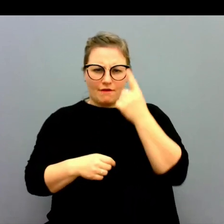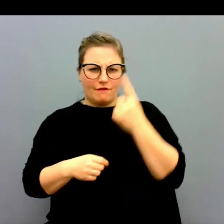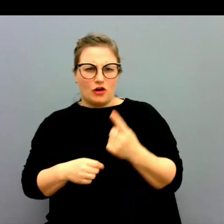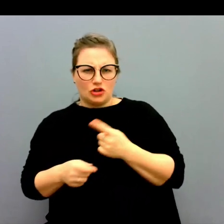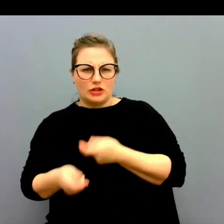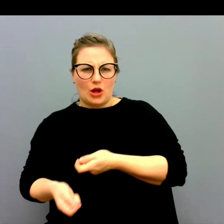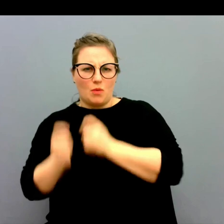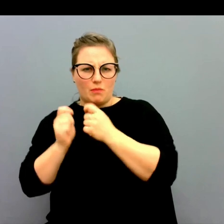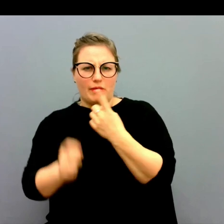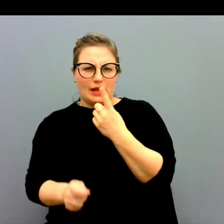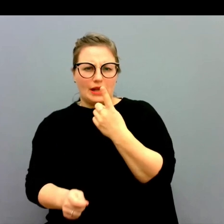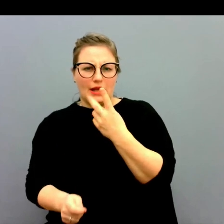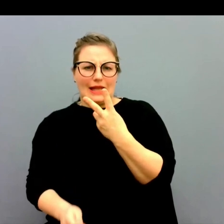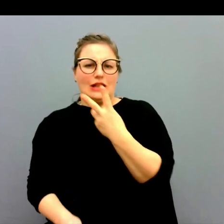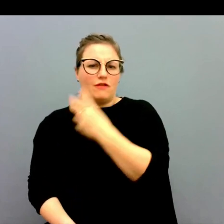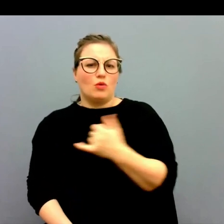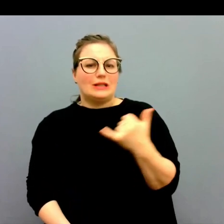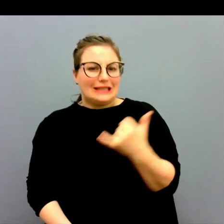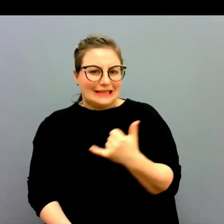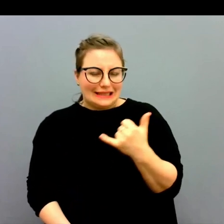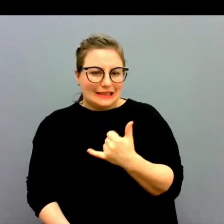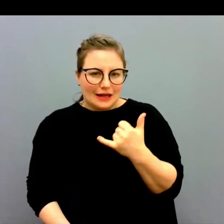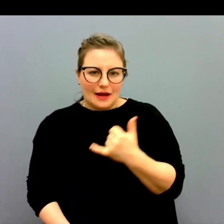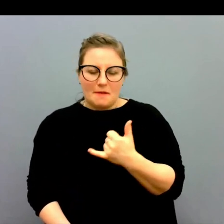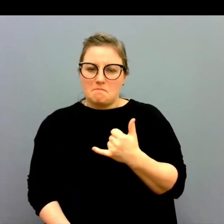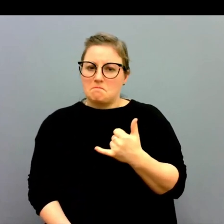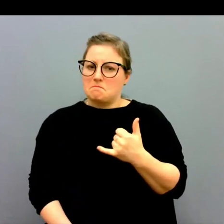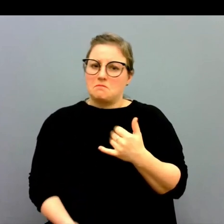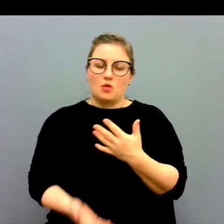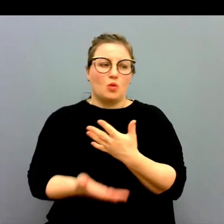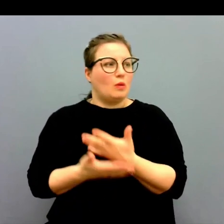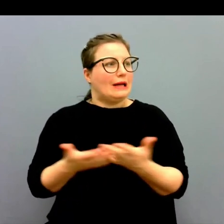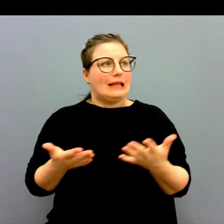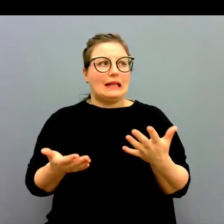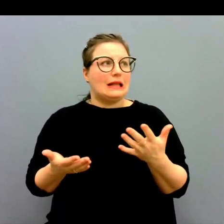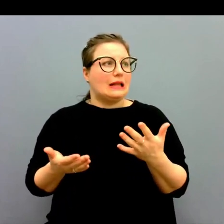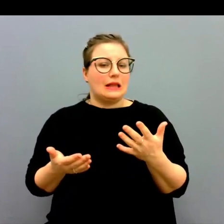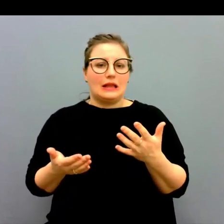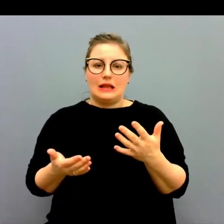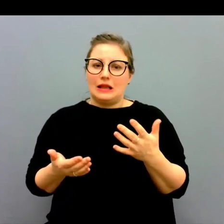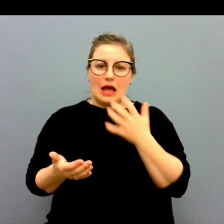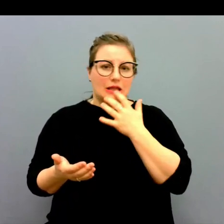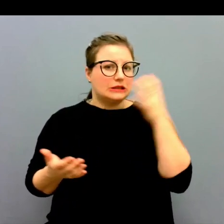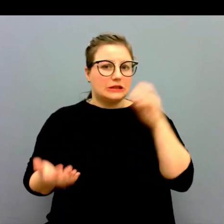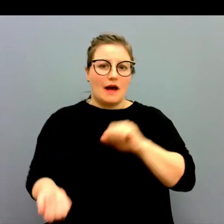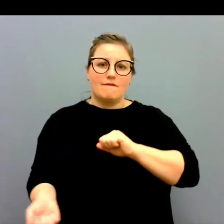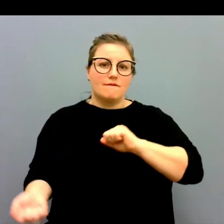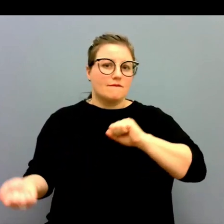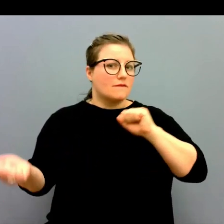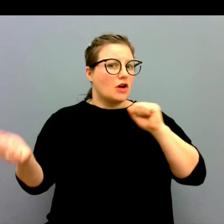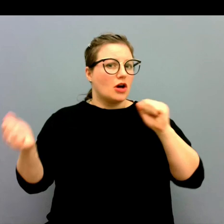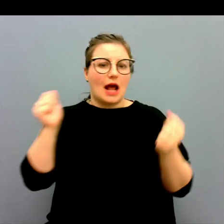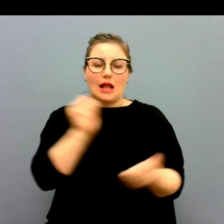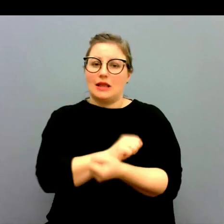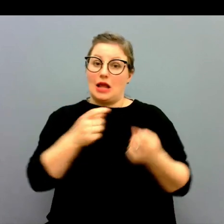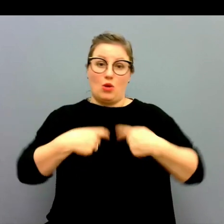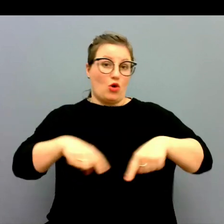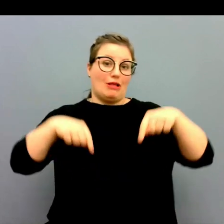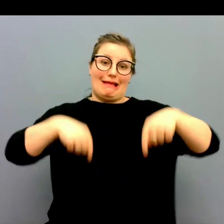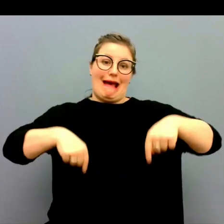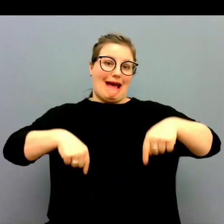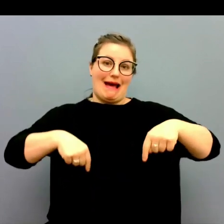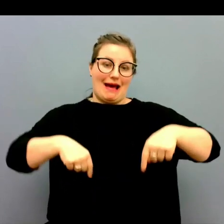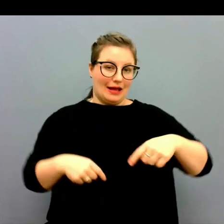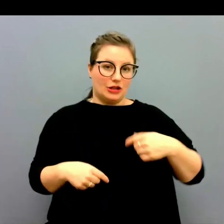första 2010 och det har väl inte varit några stora förändringar lokalt